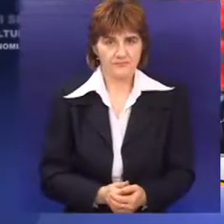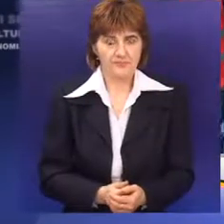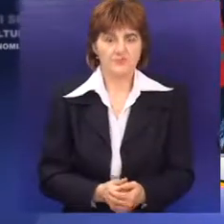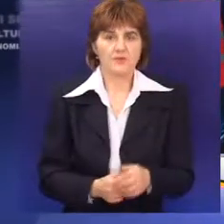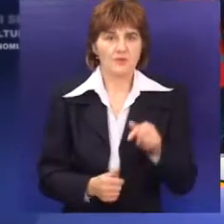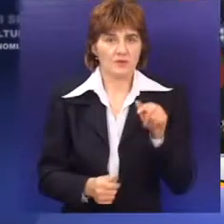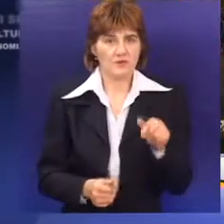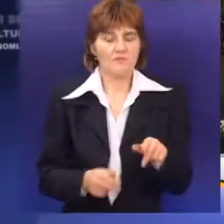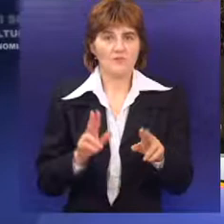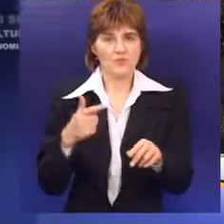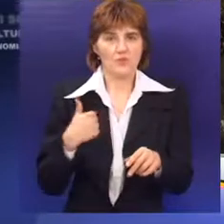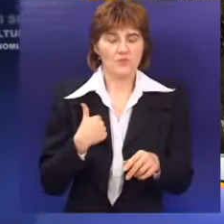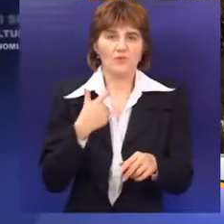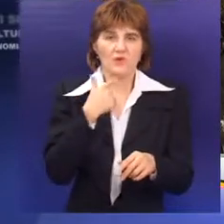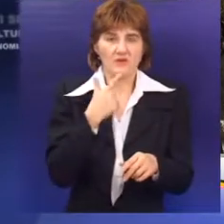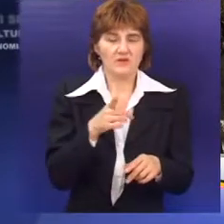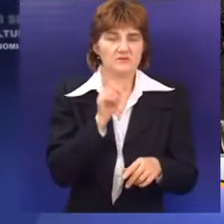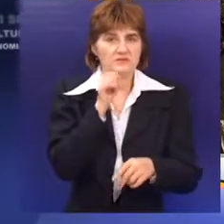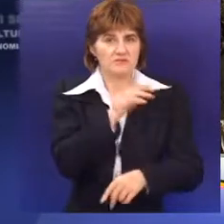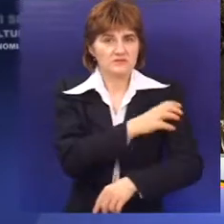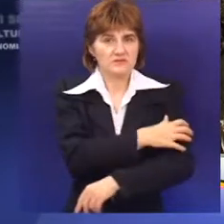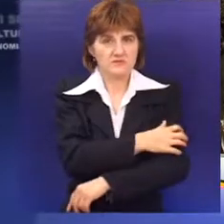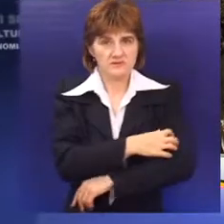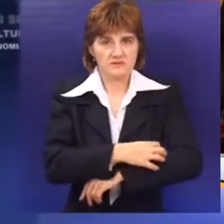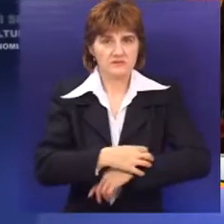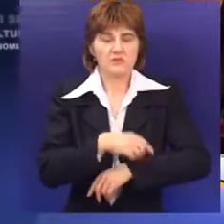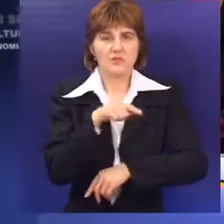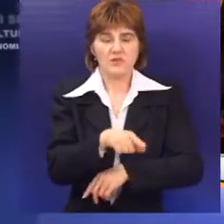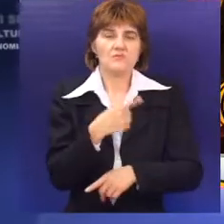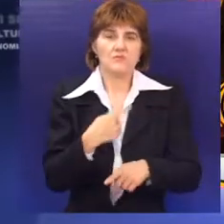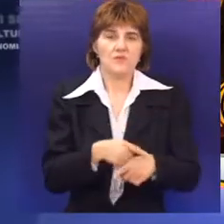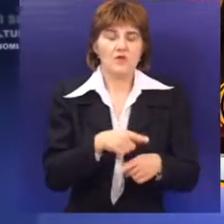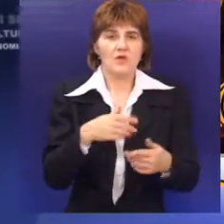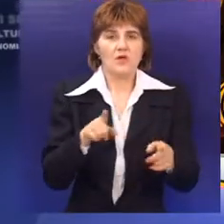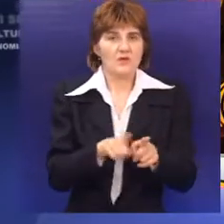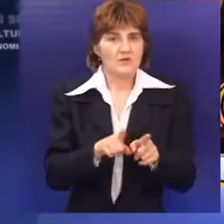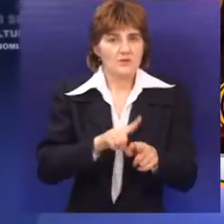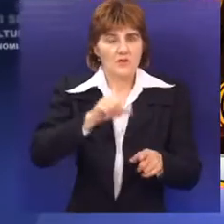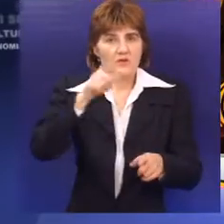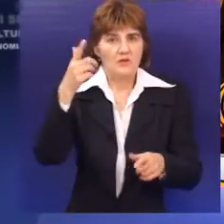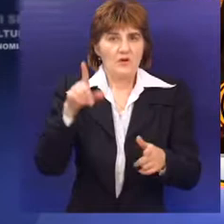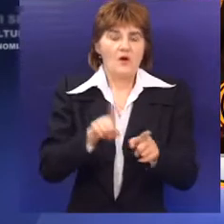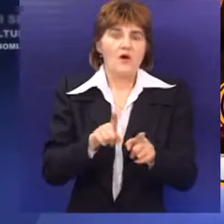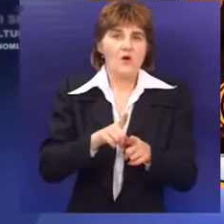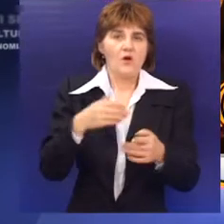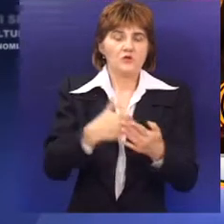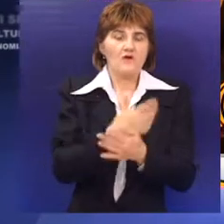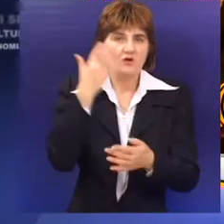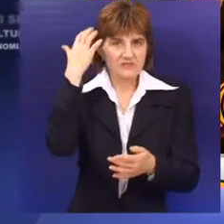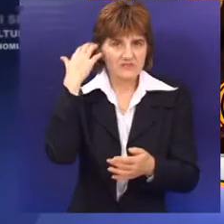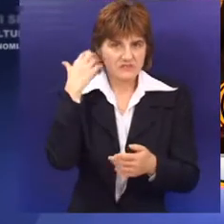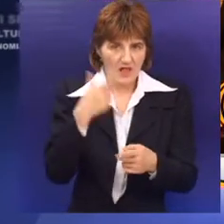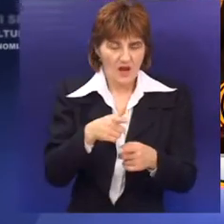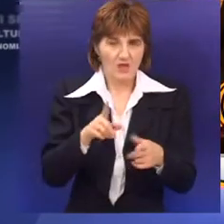meslanice Peščara, koje je, mogu reći, najneuređenija, trenutno su u Butici, možda se meslanice u Novo selo, dobila plan